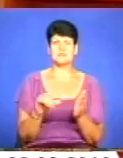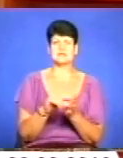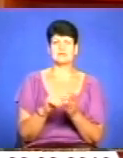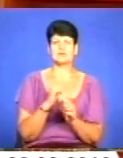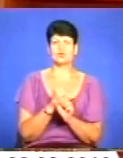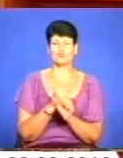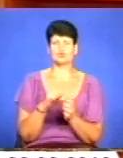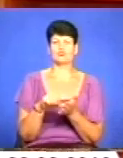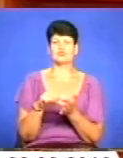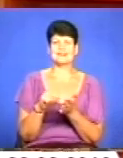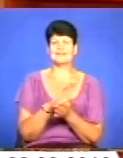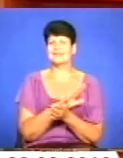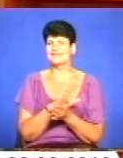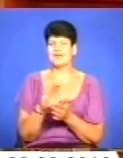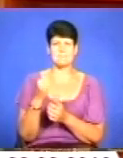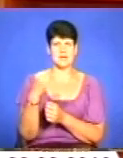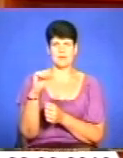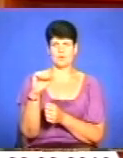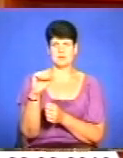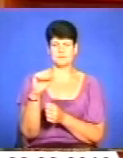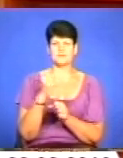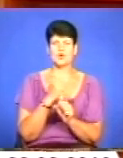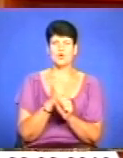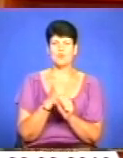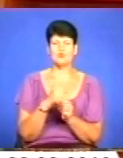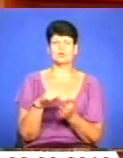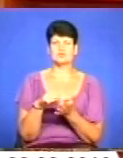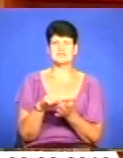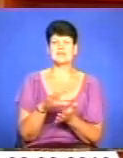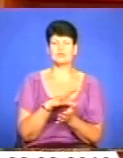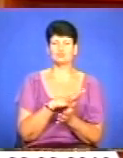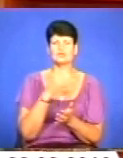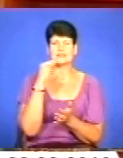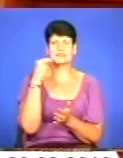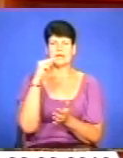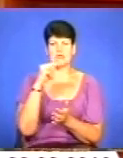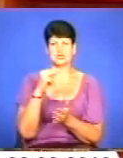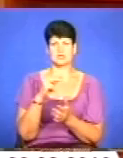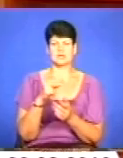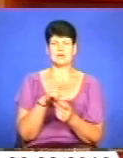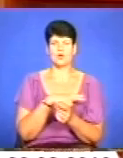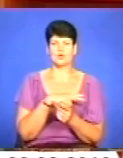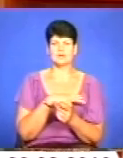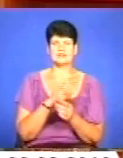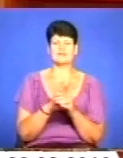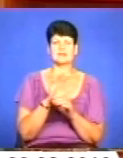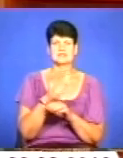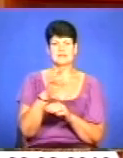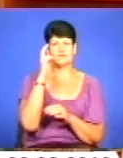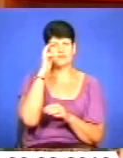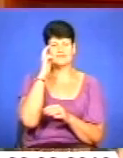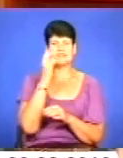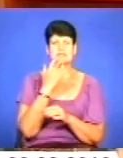роботи учасників, які не перемогли. Роботи ж учасників, які були найкращі і нагороджені, надіслані до Києва в